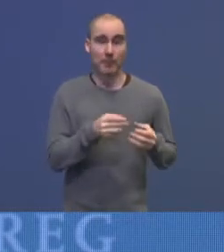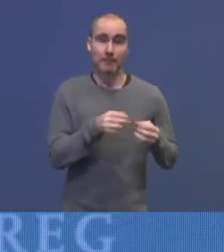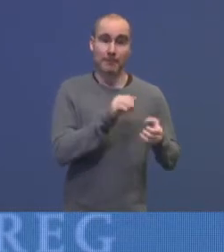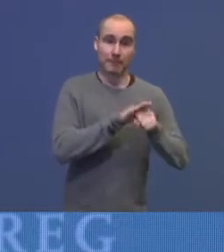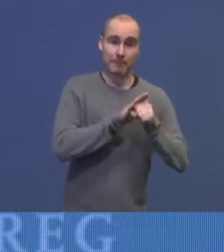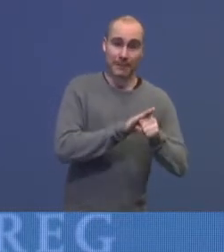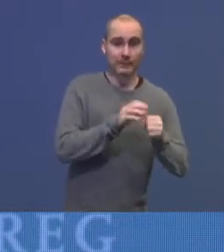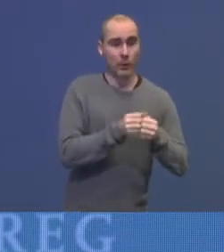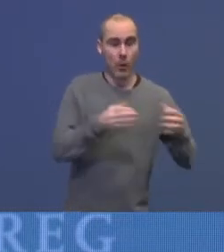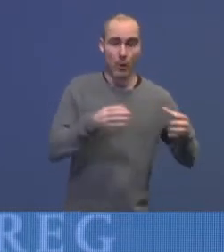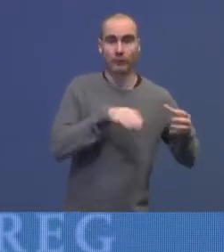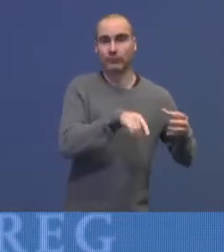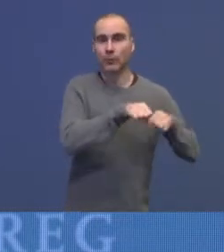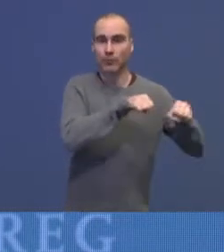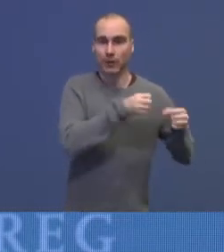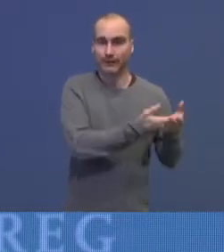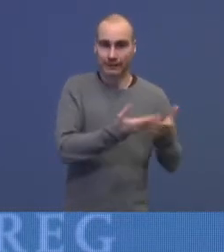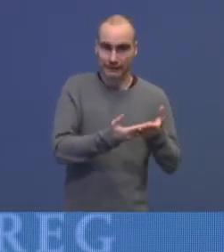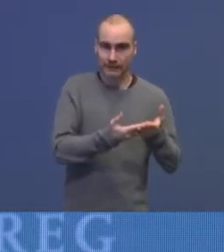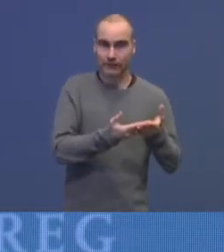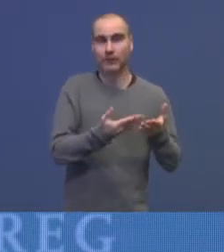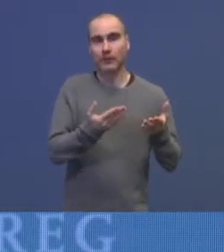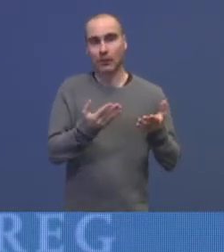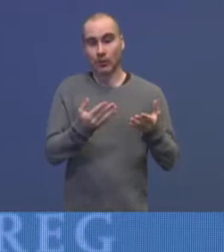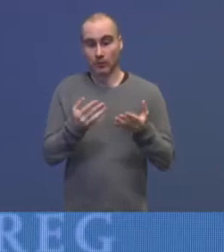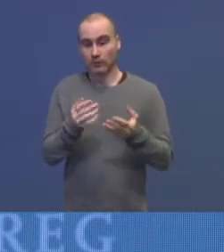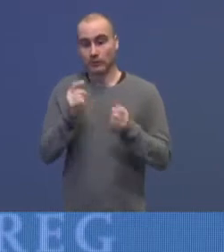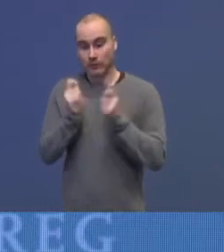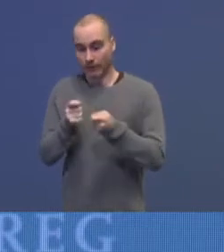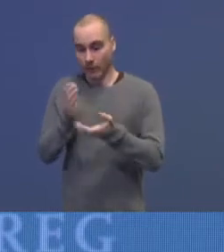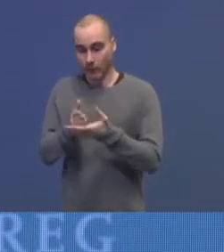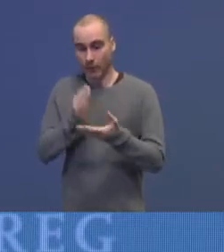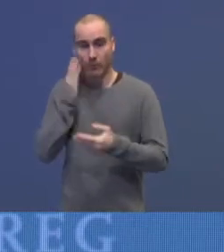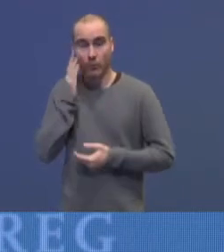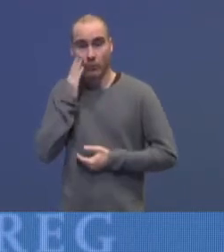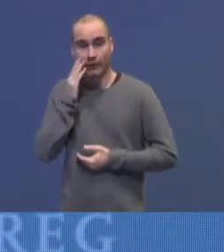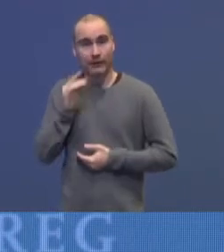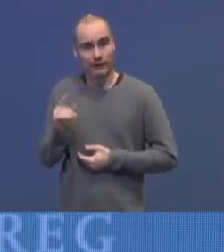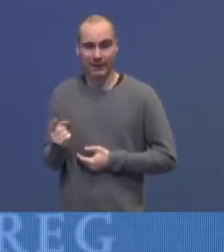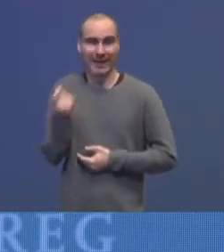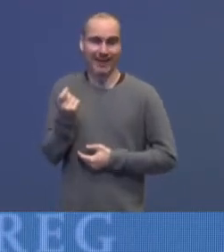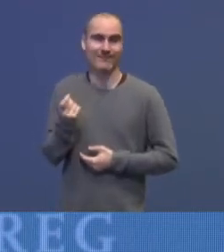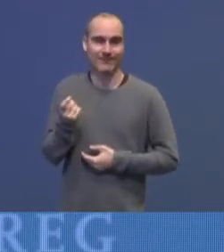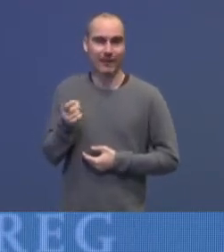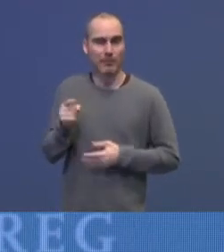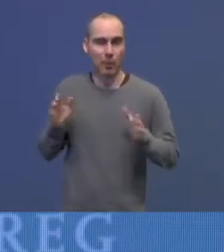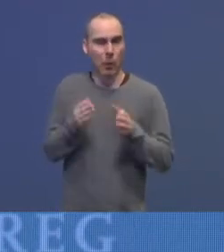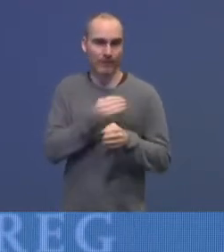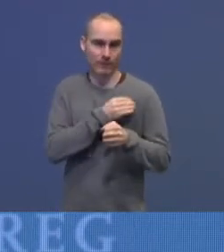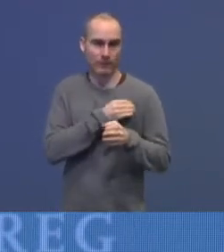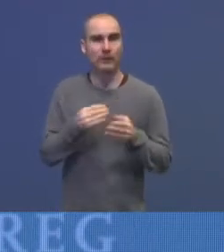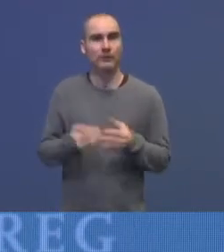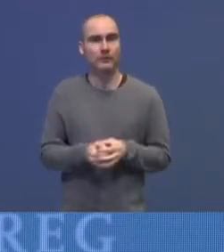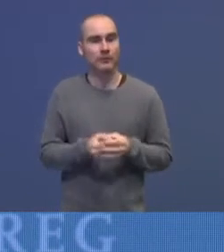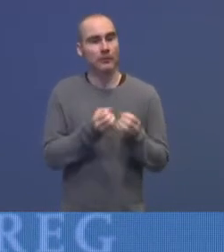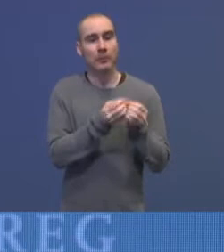kommunale tjenester, og det blir utfordrende å skaffe nok boliger med dagens krav på kort varsel. Mange kommuner vil